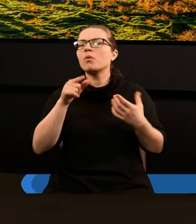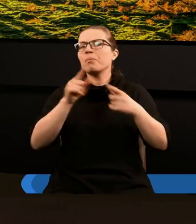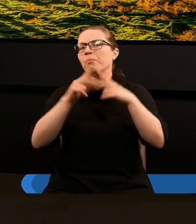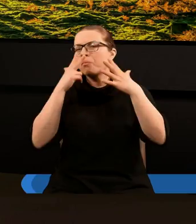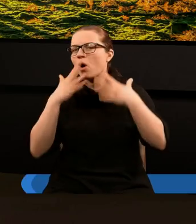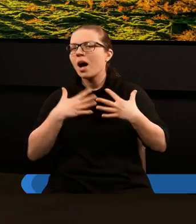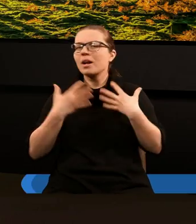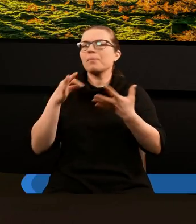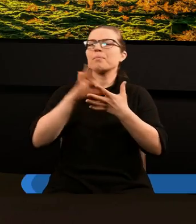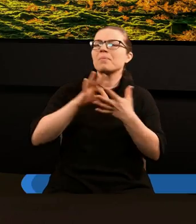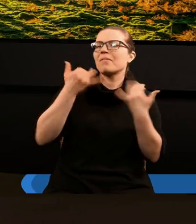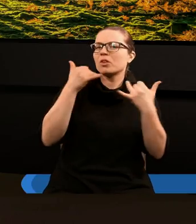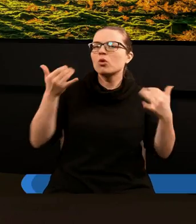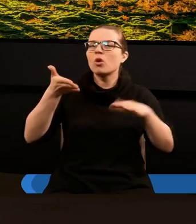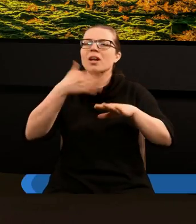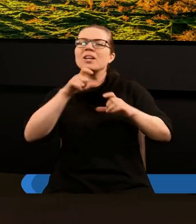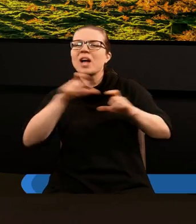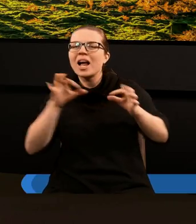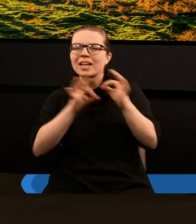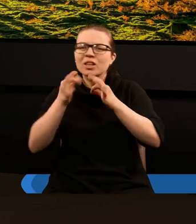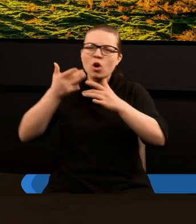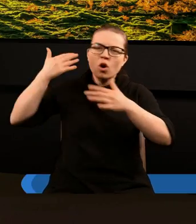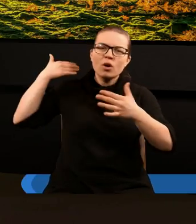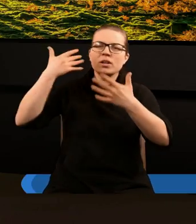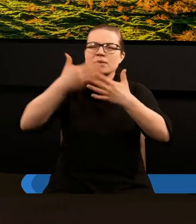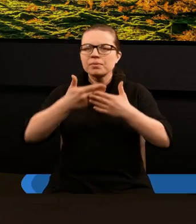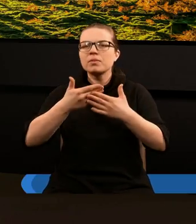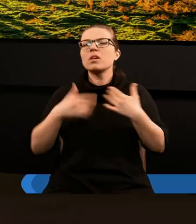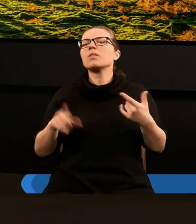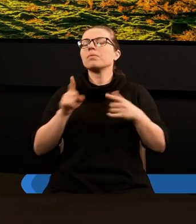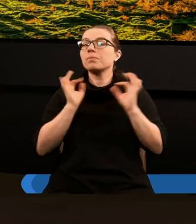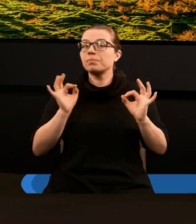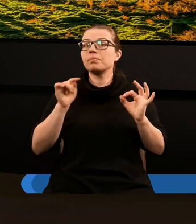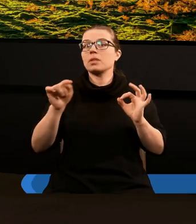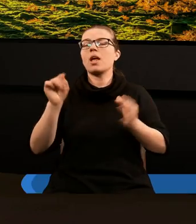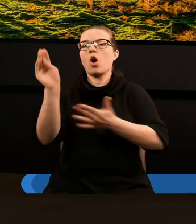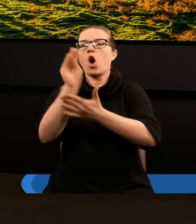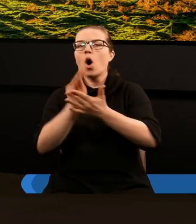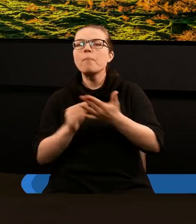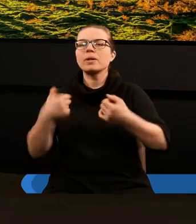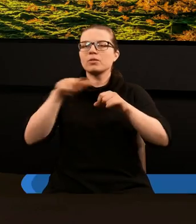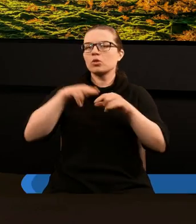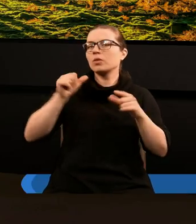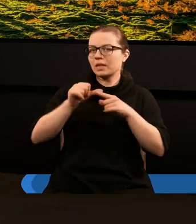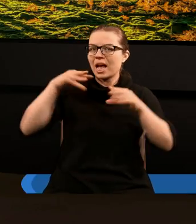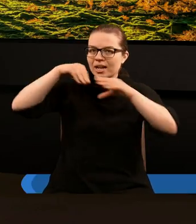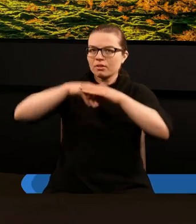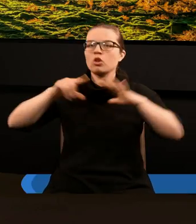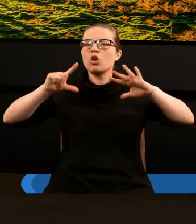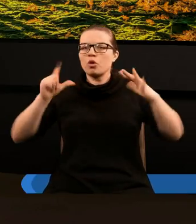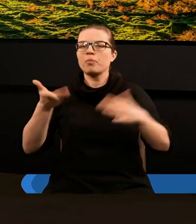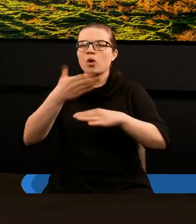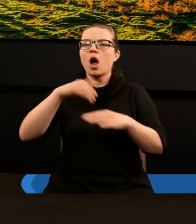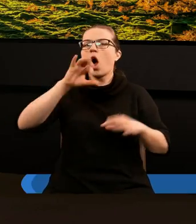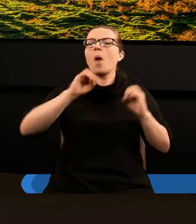pokazują pewne odcinki czasów historii. Gdzie byście umieścili ten opis, który znajdujemy w siódmym rozdziale